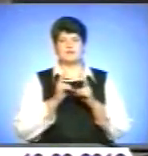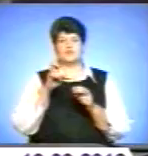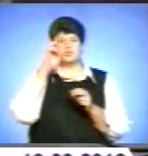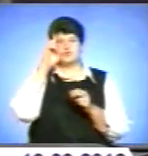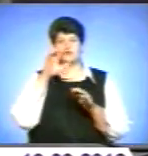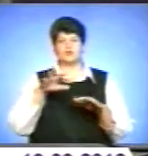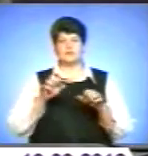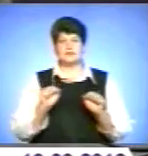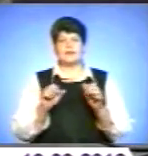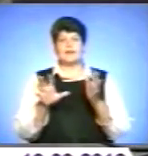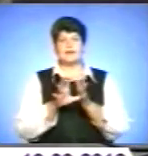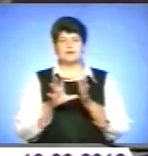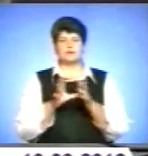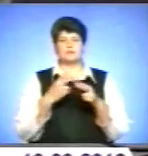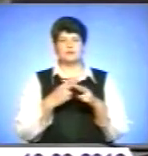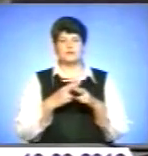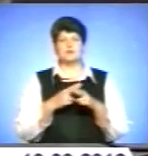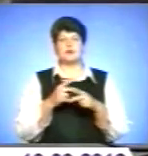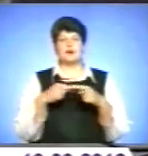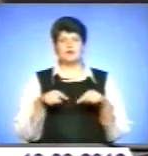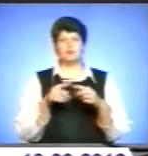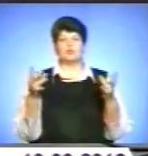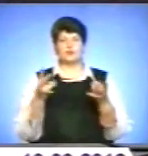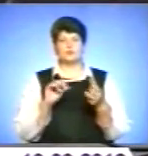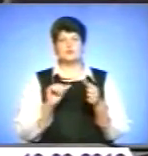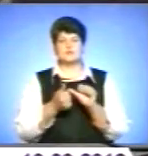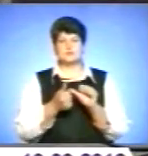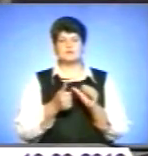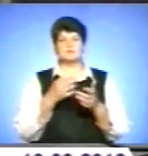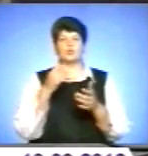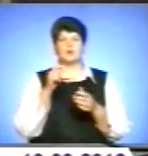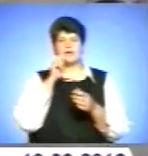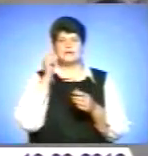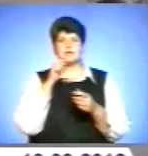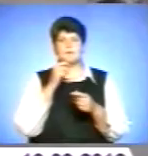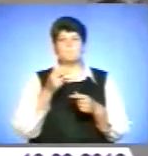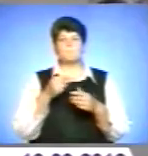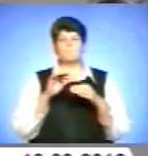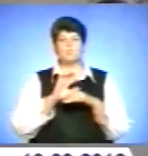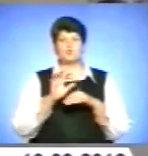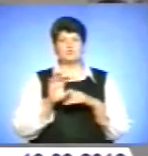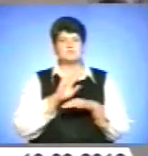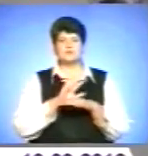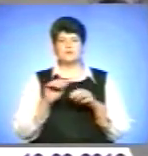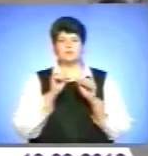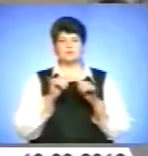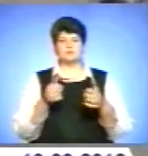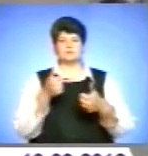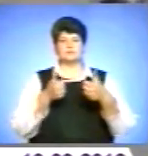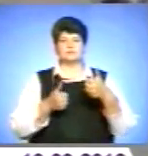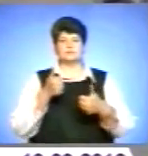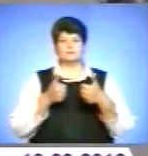Електрометалургійна галузь потребує змін. Урядові експерти зробили висновок. Українська продукція не складає конкуренції за кордоном.